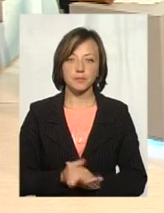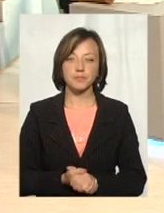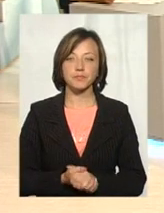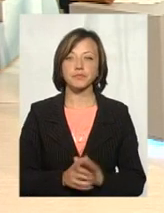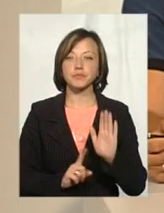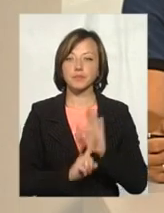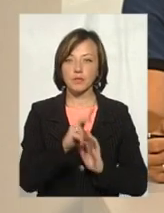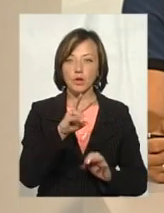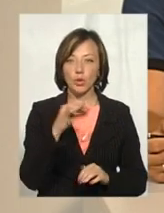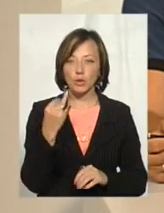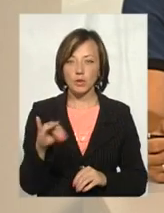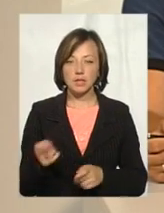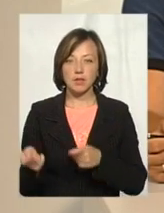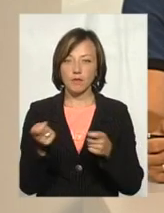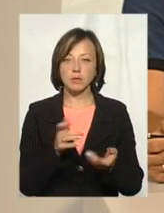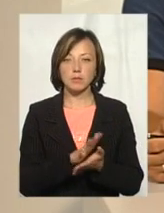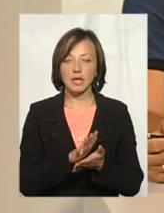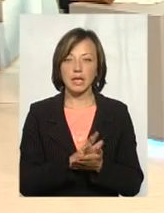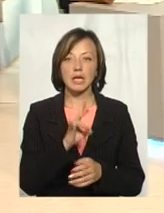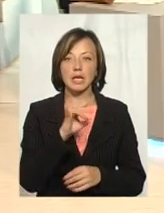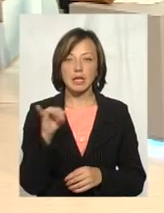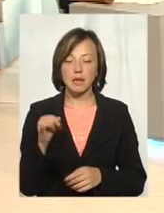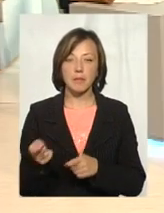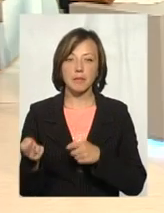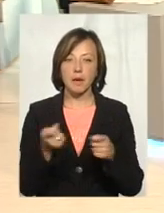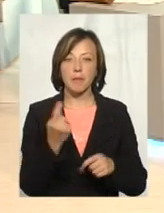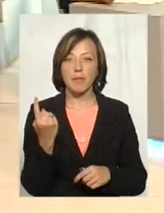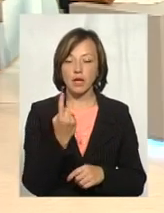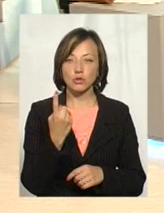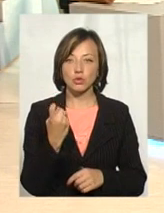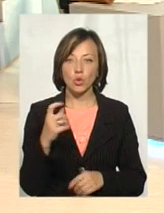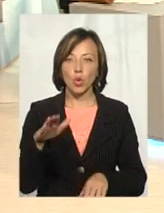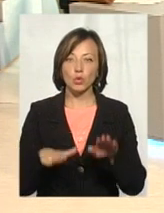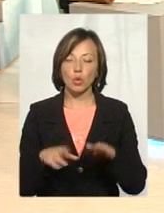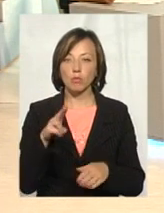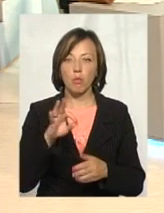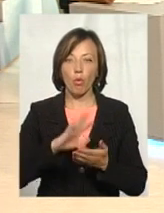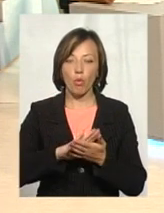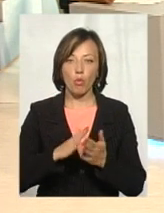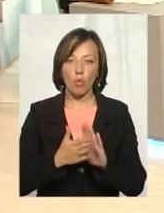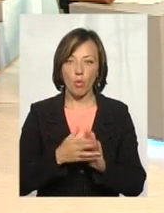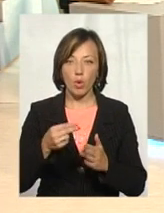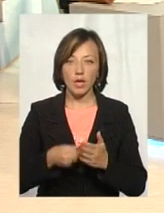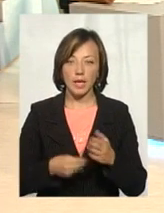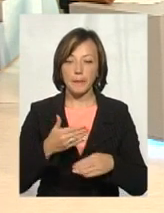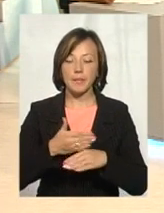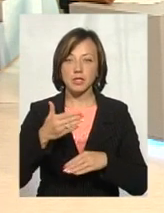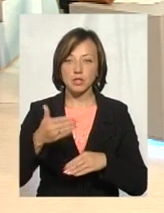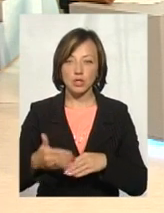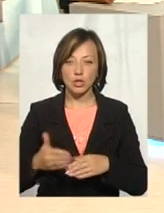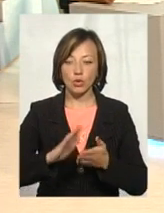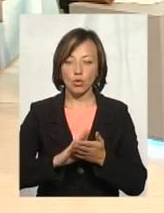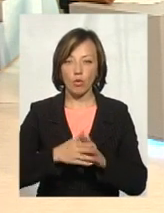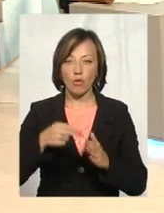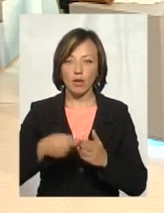з лютого завозять сміття? Ні, там завезли перших 100 тонн по угоді, а то пізніше, значно, уклали